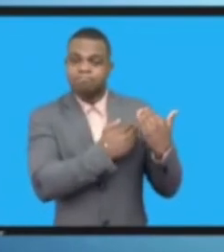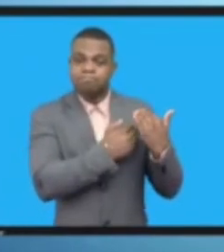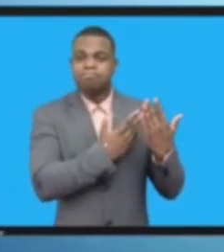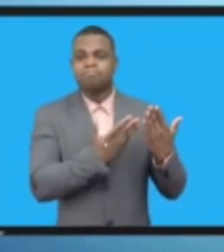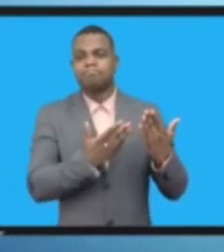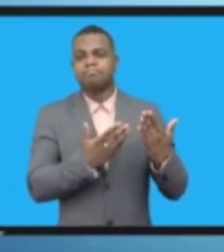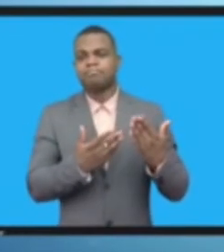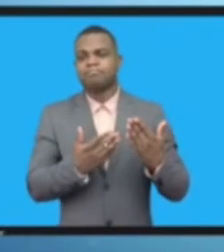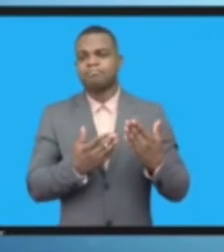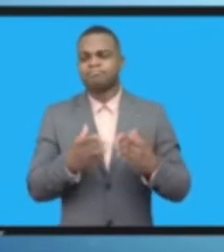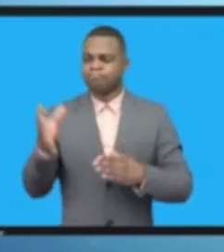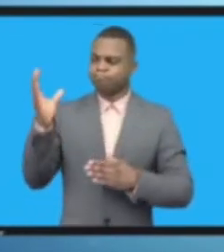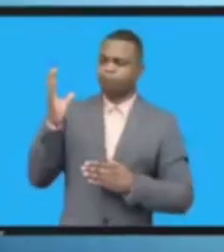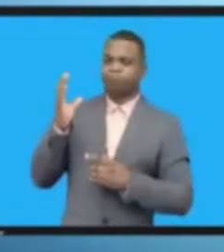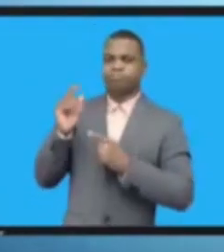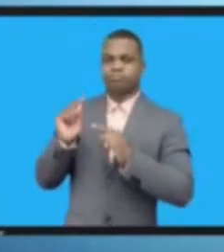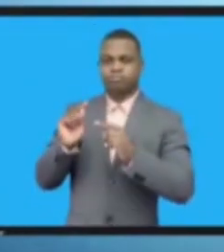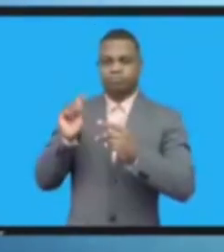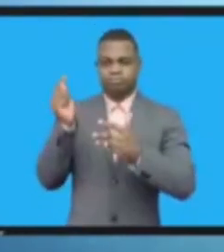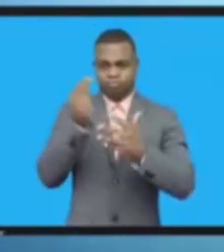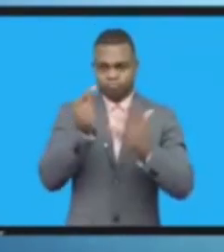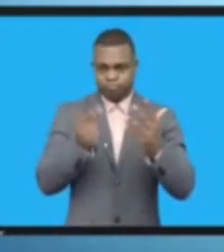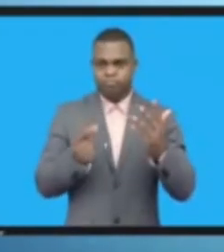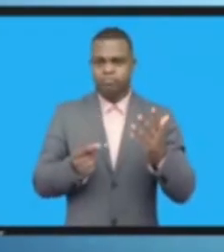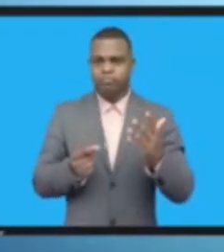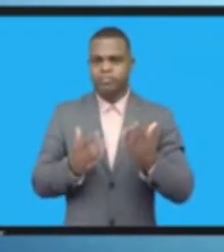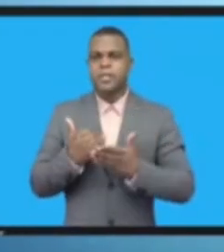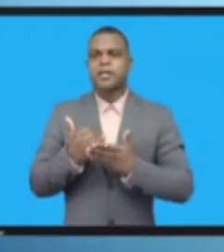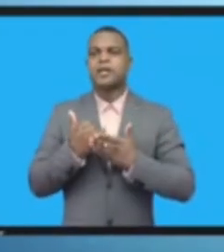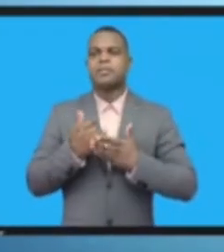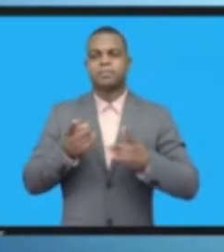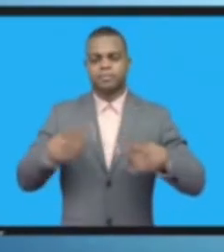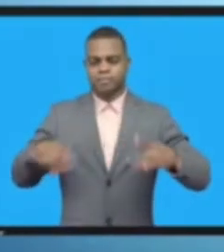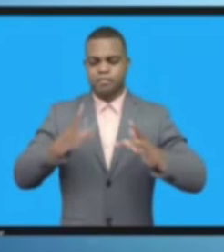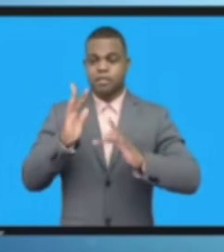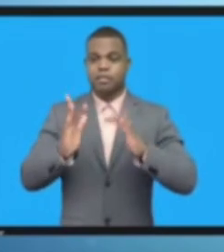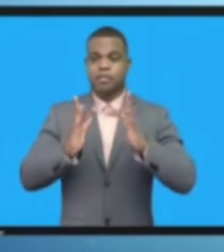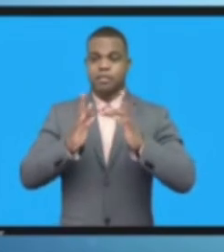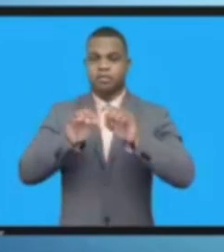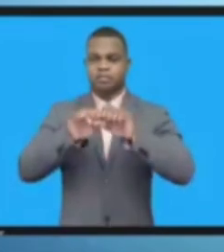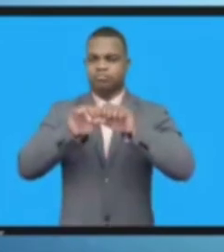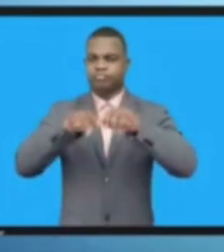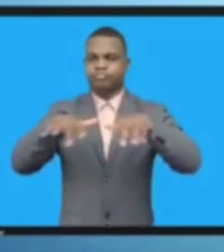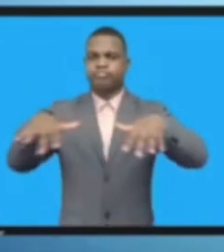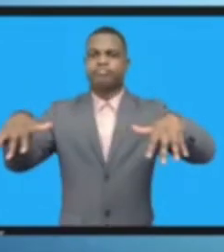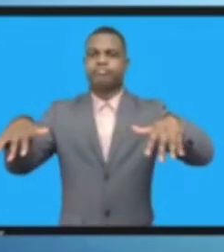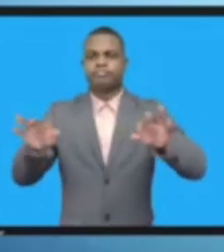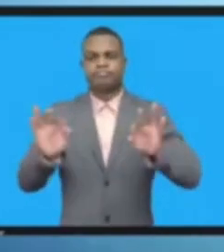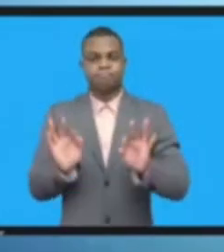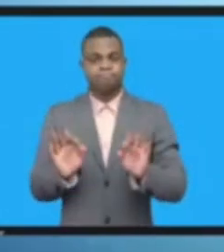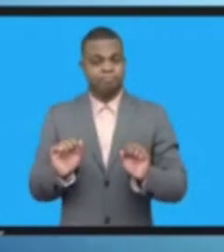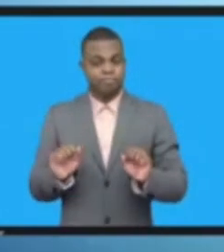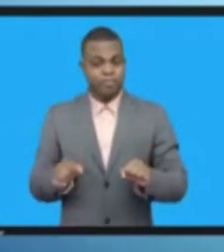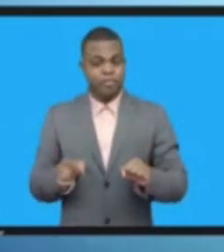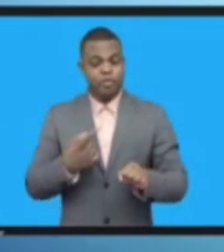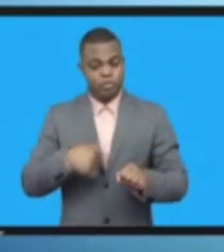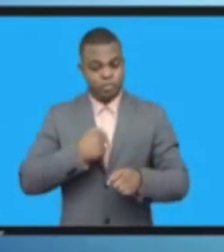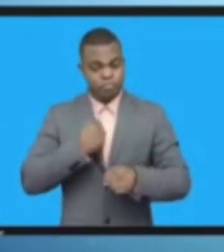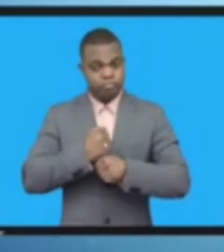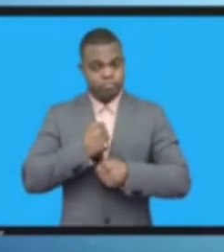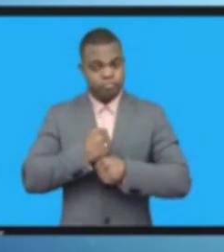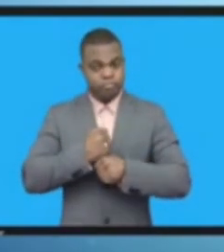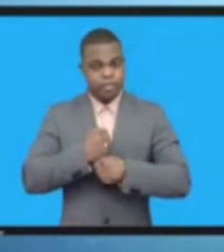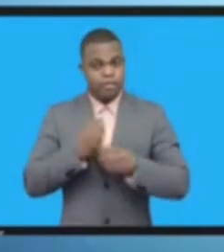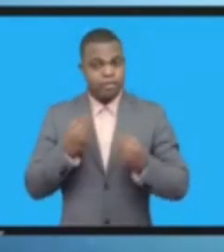والمحاسبة والقدرة على أداء دور فاعل في النظام الإيكولوجي للإنترنت